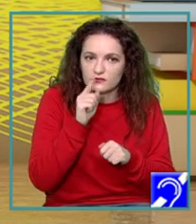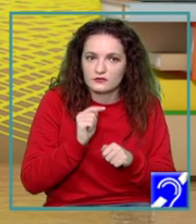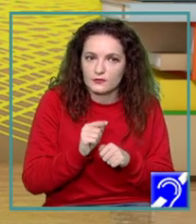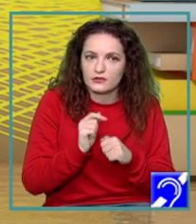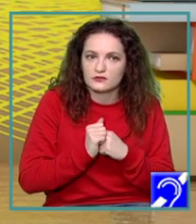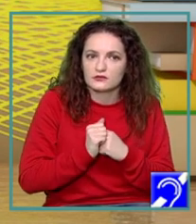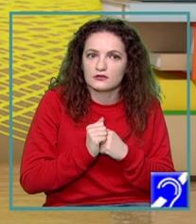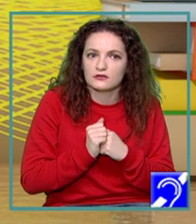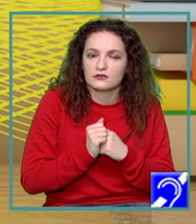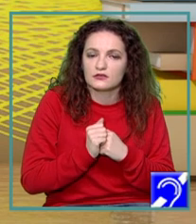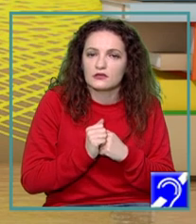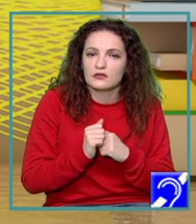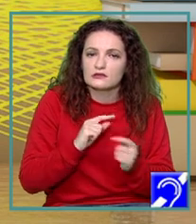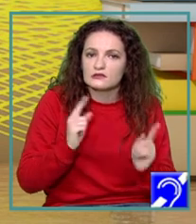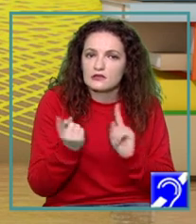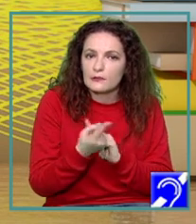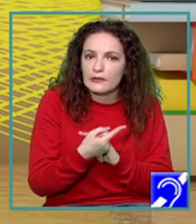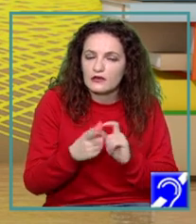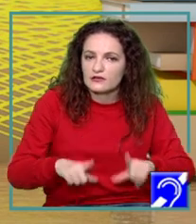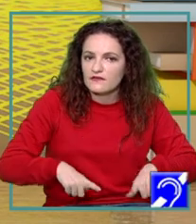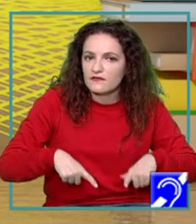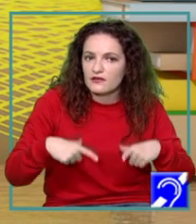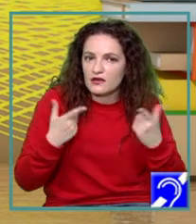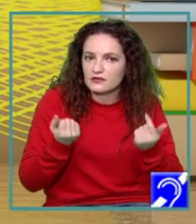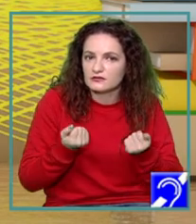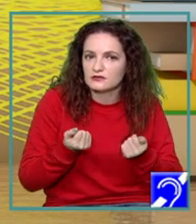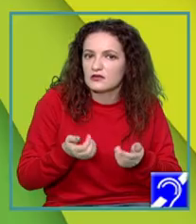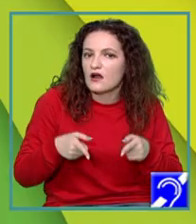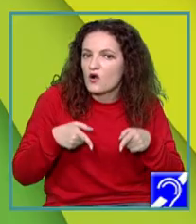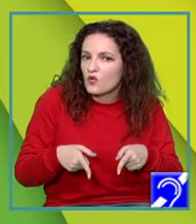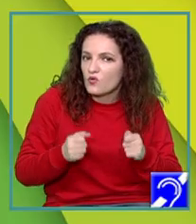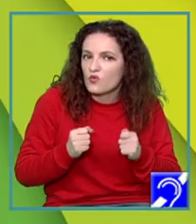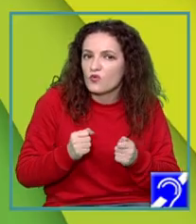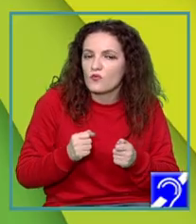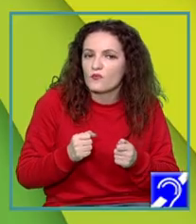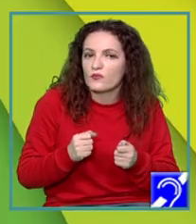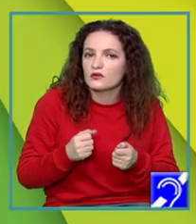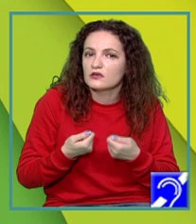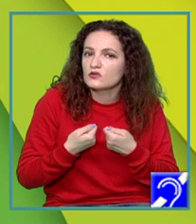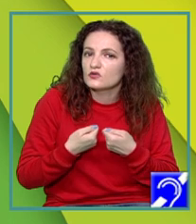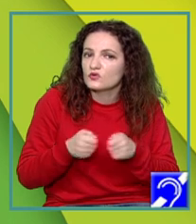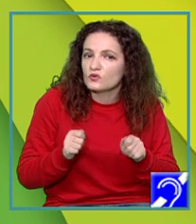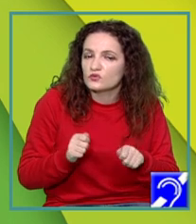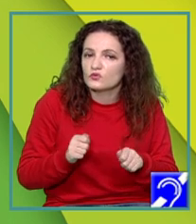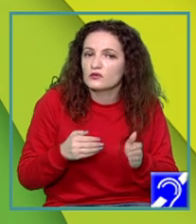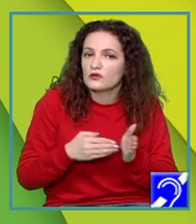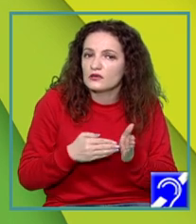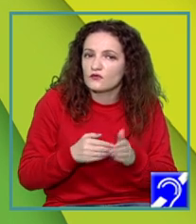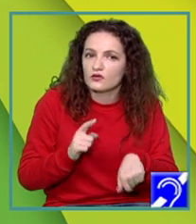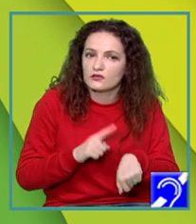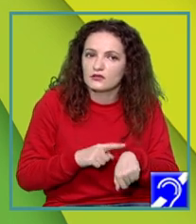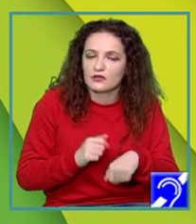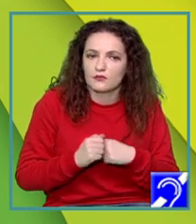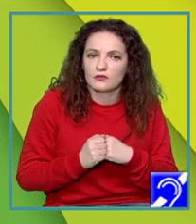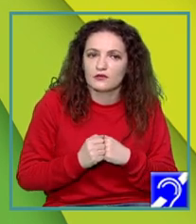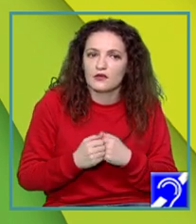schimbările astea din viața noastră, că trăim într-un secol al vitezei, toate necesită timp și necesită timp pentru